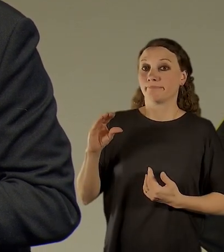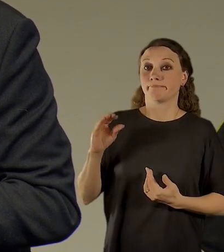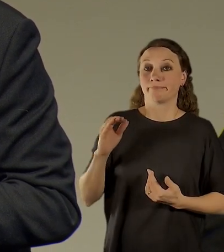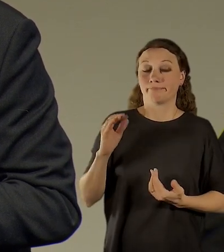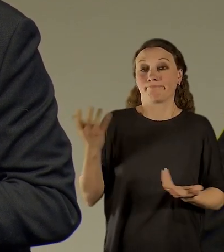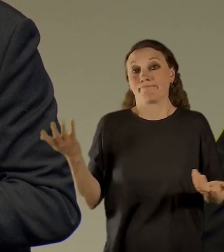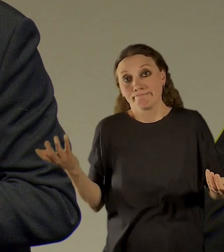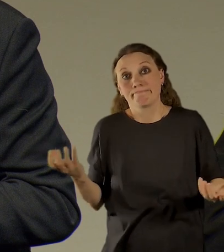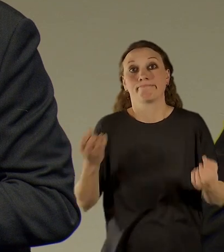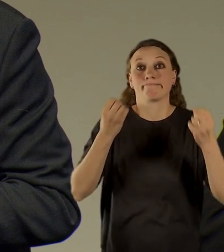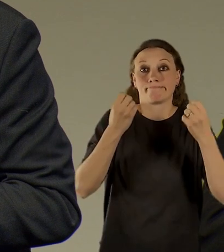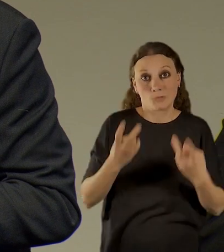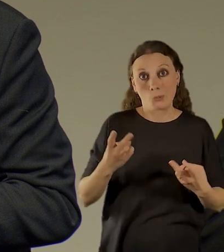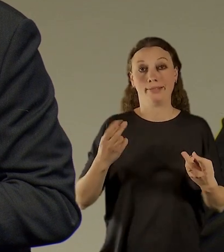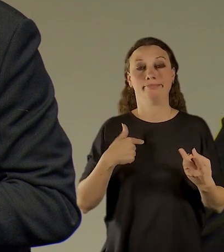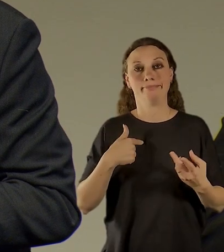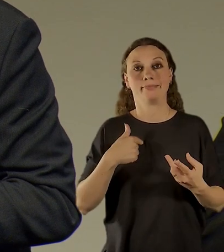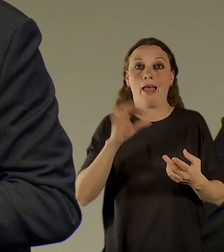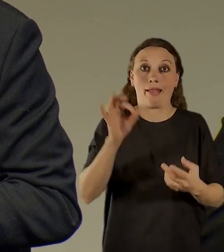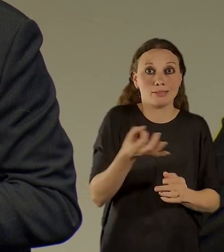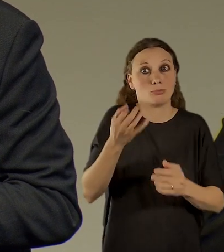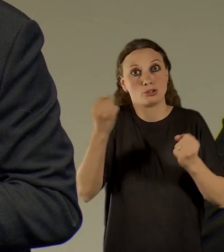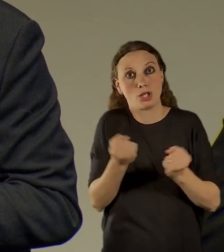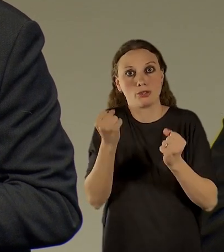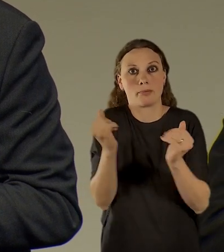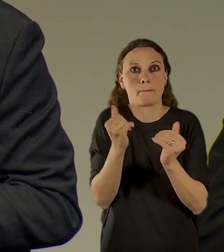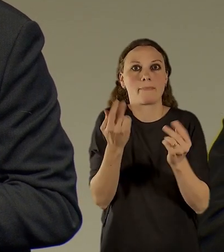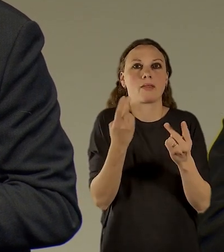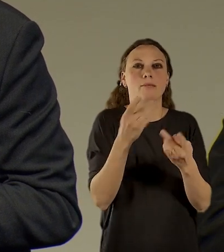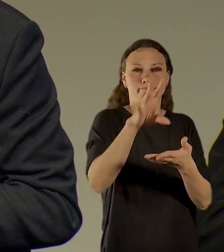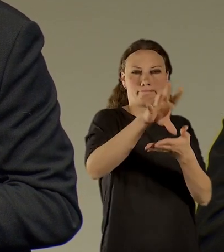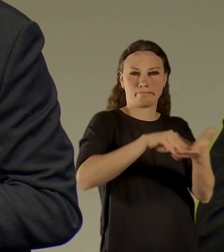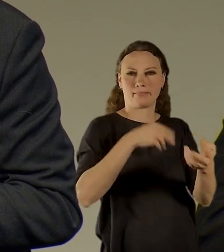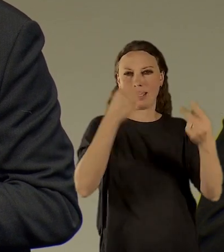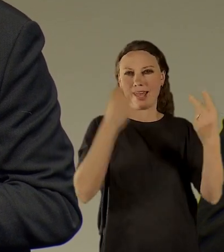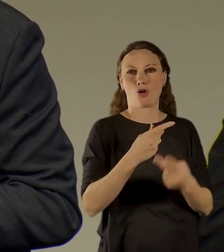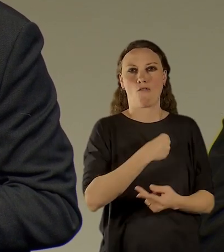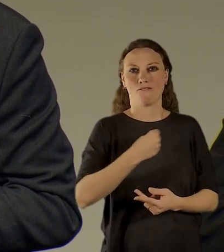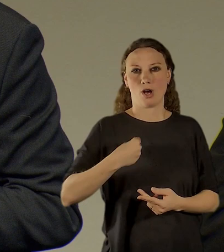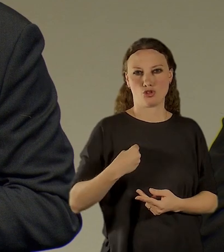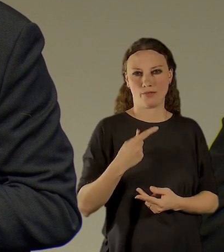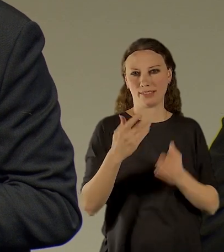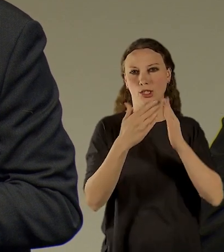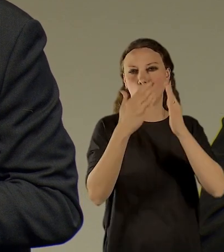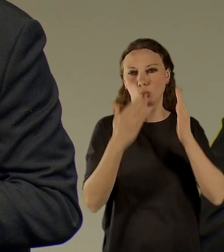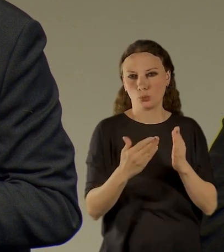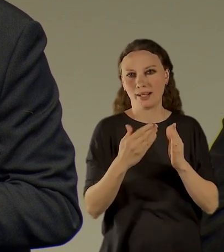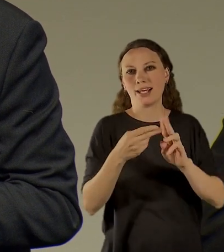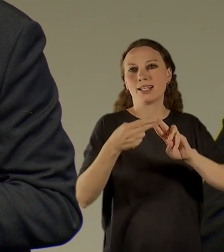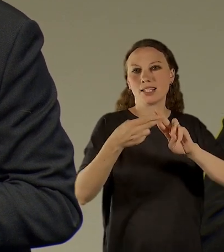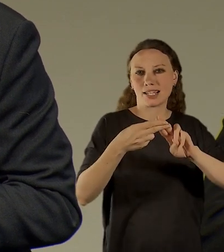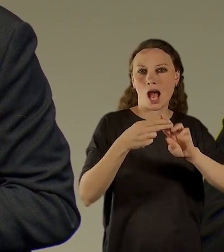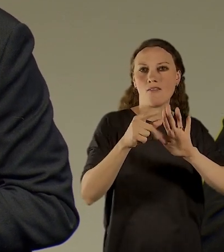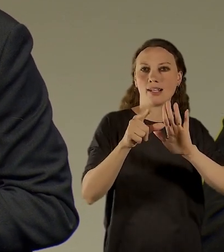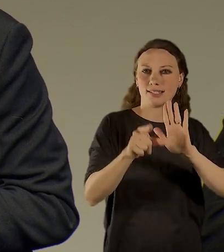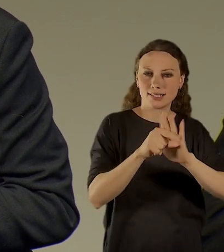konceptem pro nás, takovým vyhovujícím, bude Varšavský dům, setkávání s historií, který je velmi podobný, je trošku větší